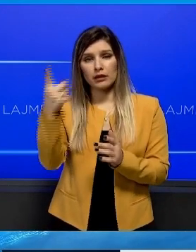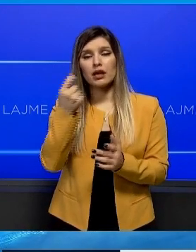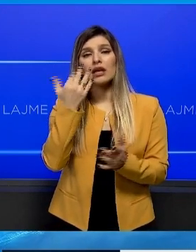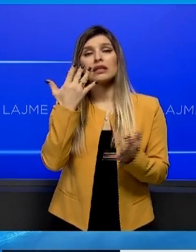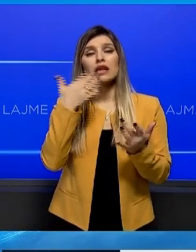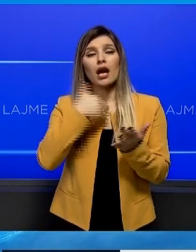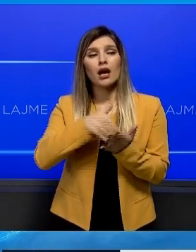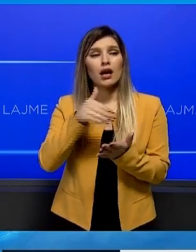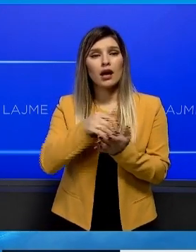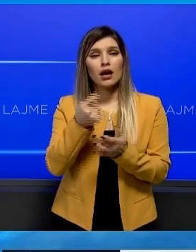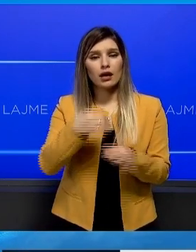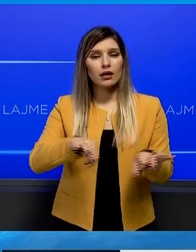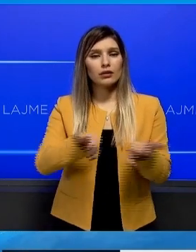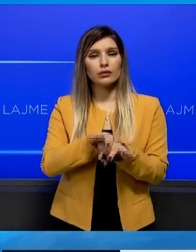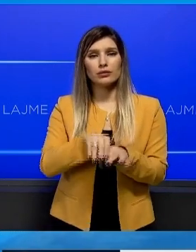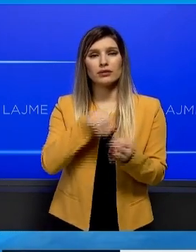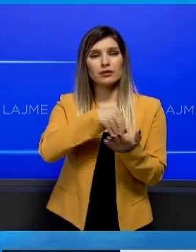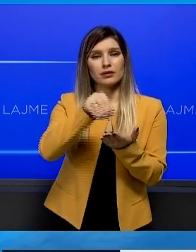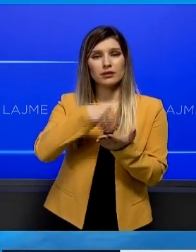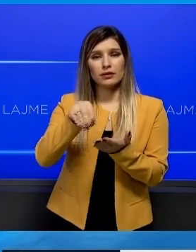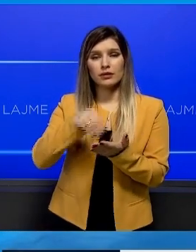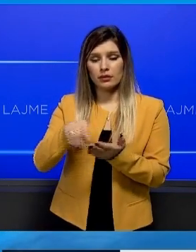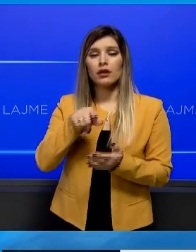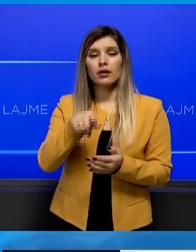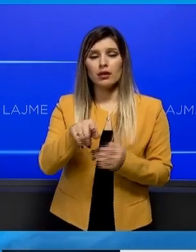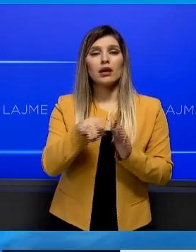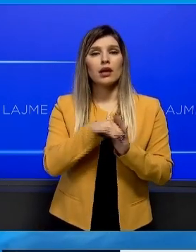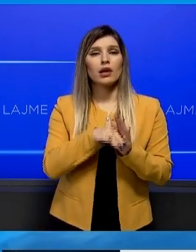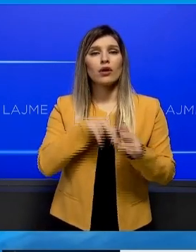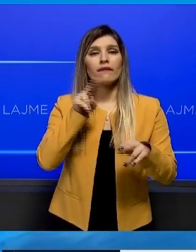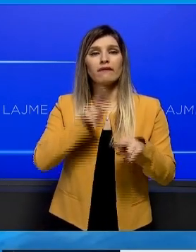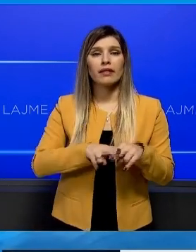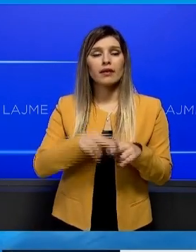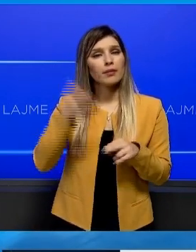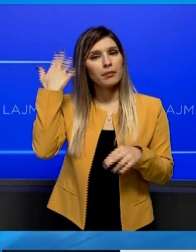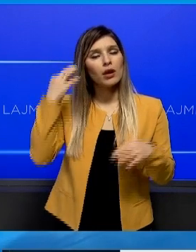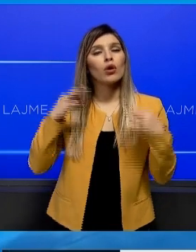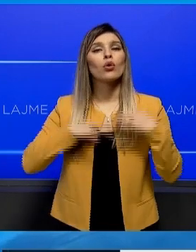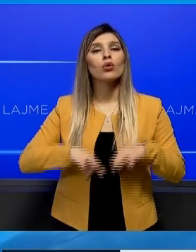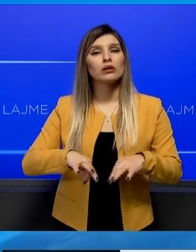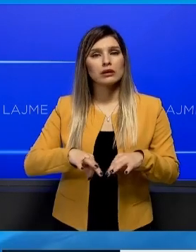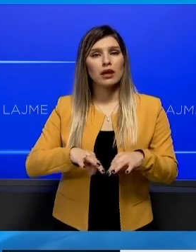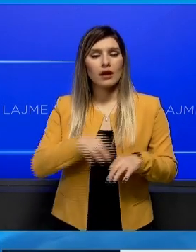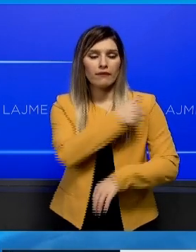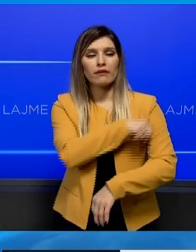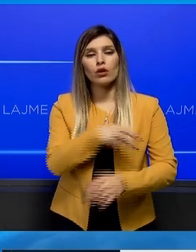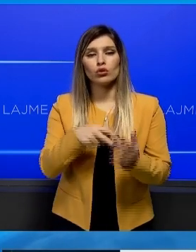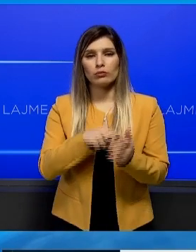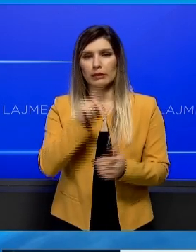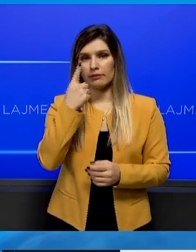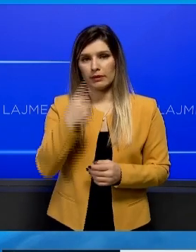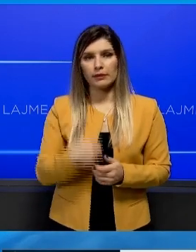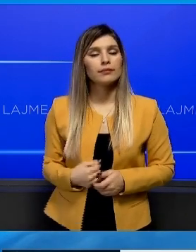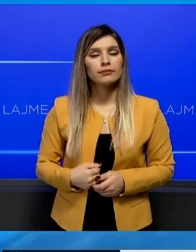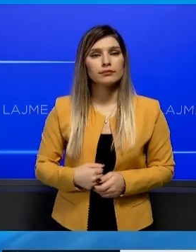kompenzimi shpenzimeve të deputetve është bërë në bas të vendimit të Kryetarit Kuvendit në vitin 2011.